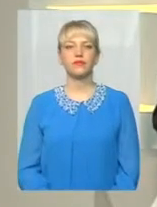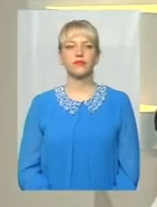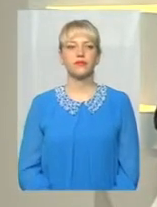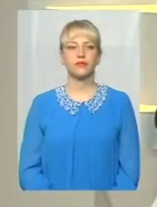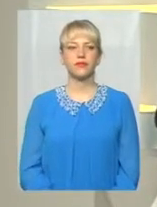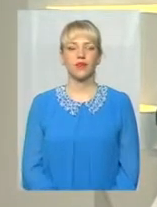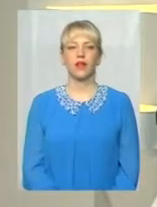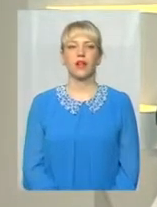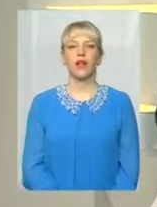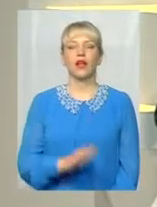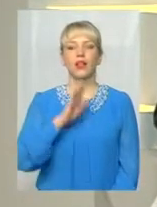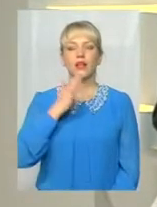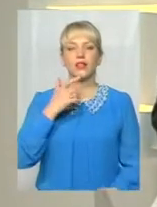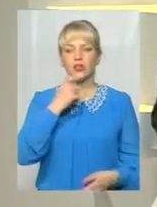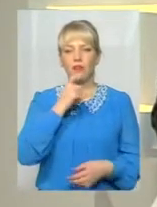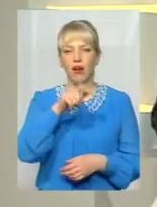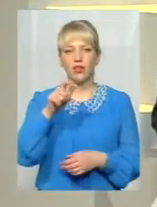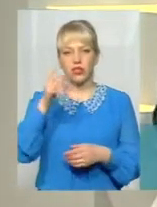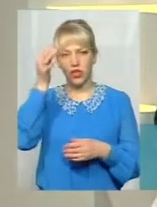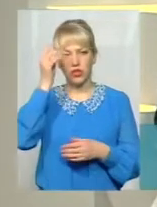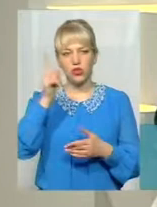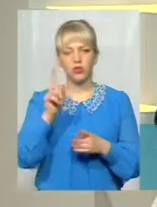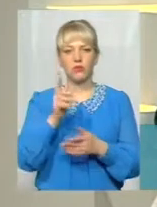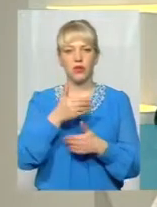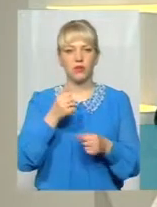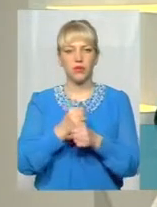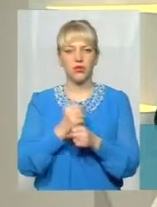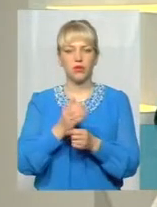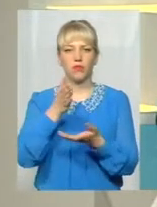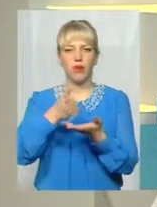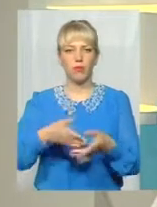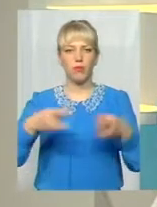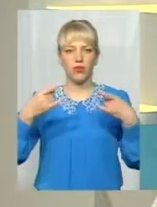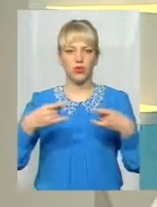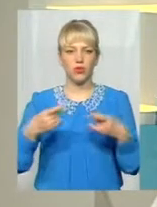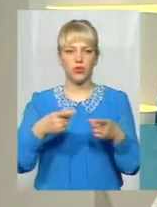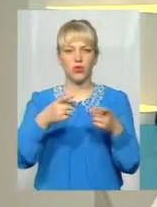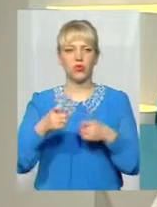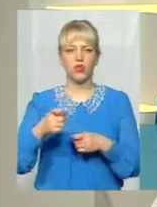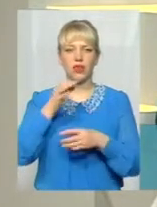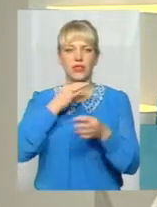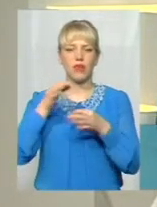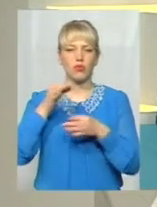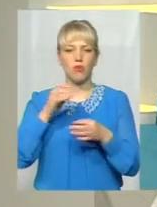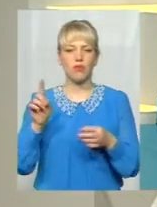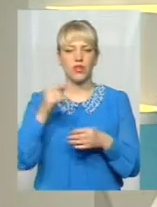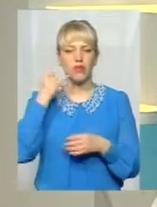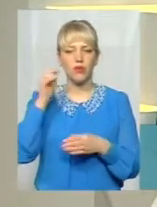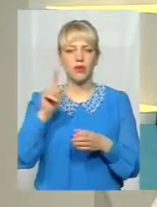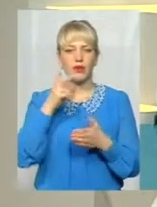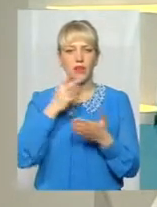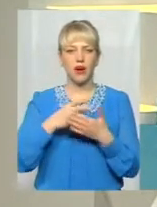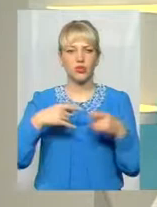Нашим глядачам я нагадую, що ми працюємо у прямому ефірі, тому долучайтеся до розмови телефонами, які бачите на екранах, або у